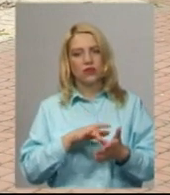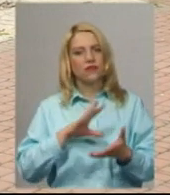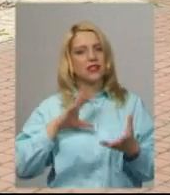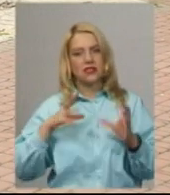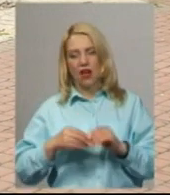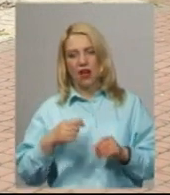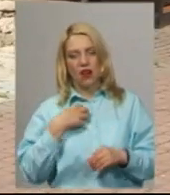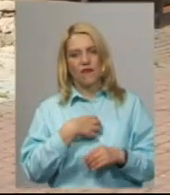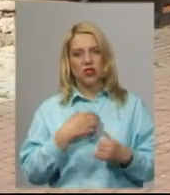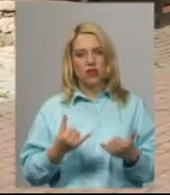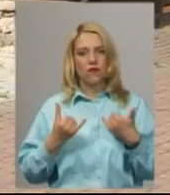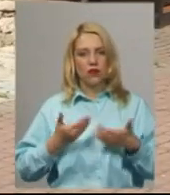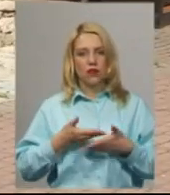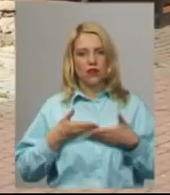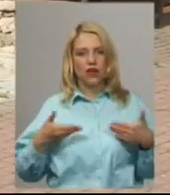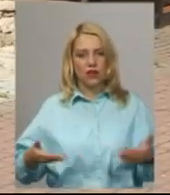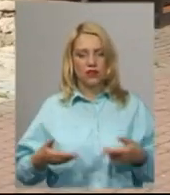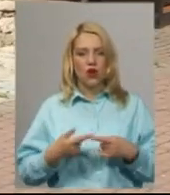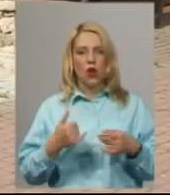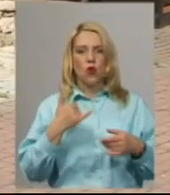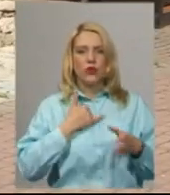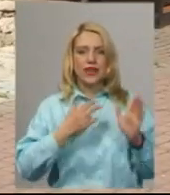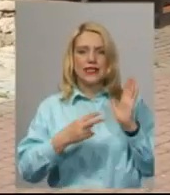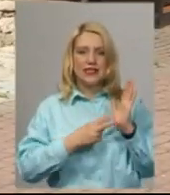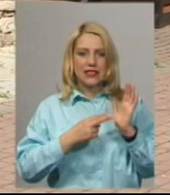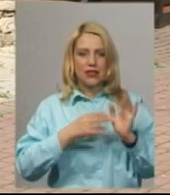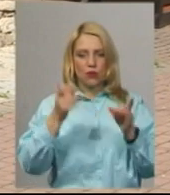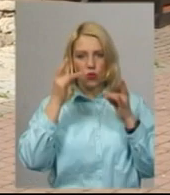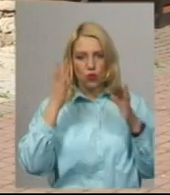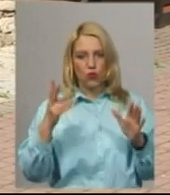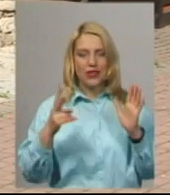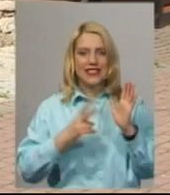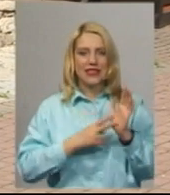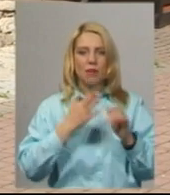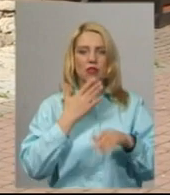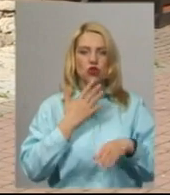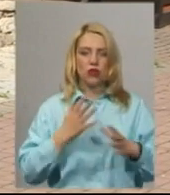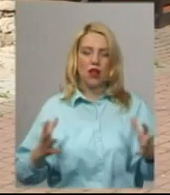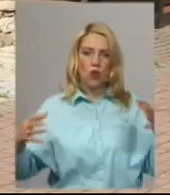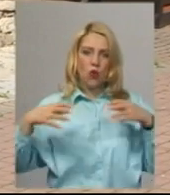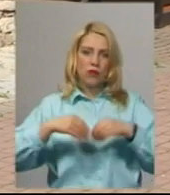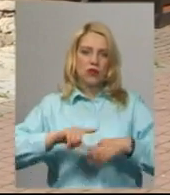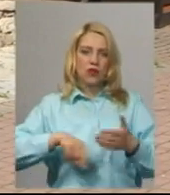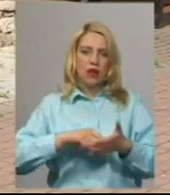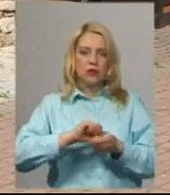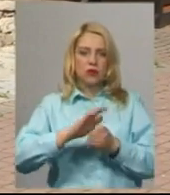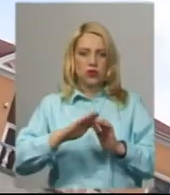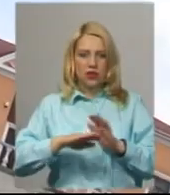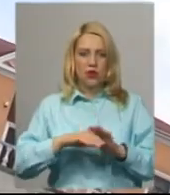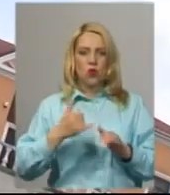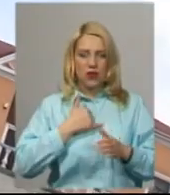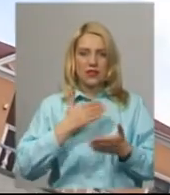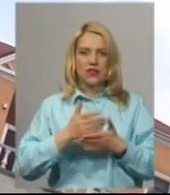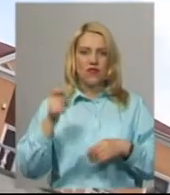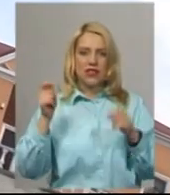для нас це дуже важливо. У нас тут сім культур, сім національностей об'єднаних в Кам'янці-Подільському, і в нас є фестиваль, сім скарбів.